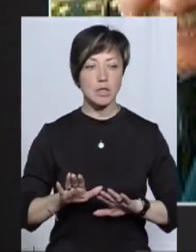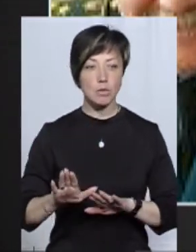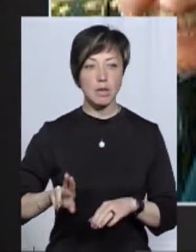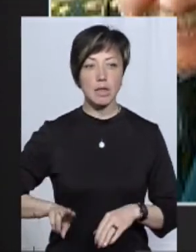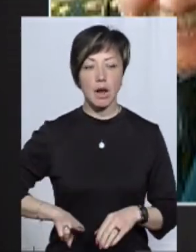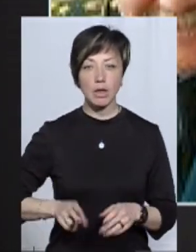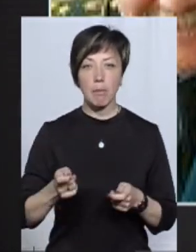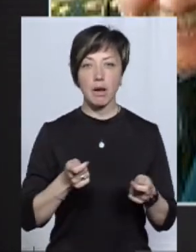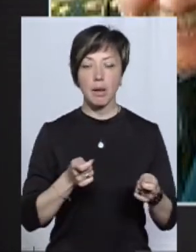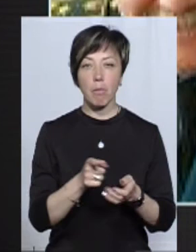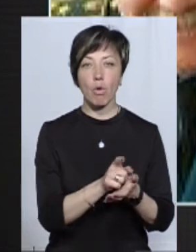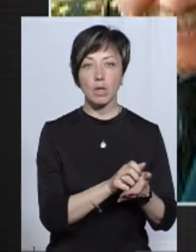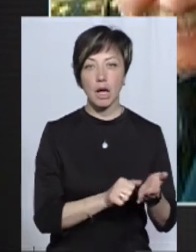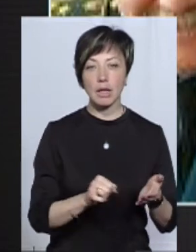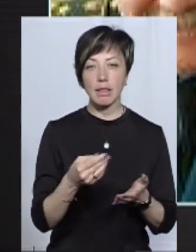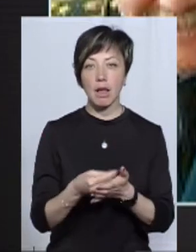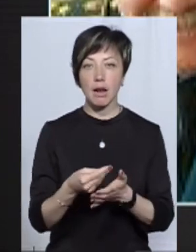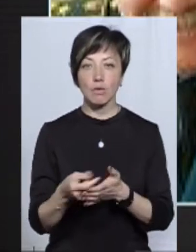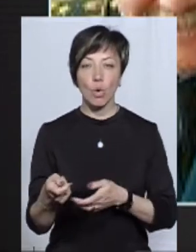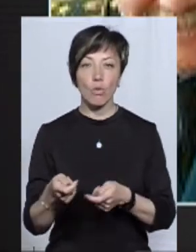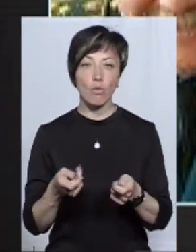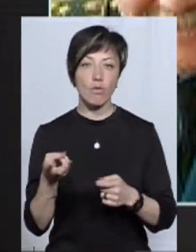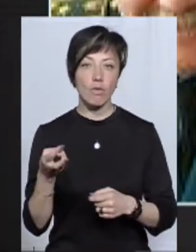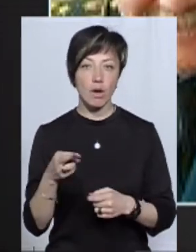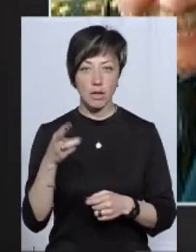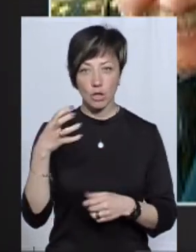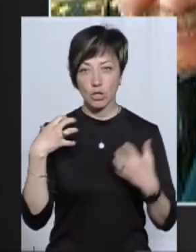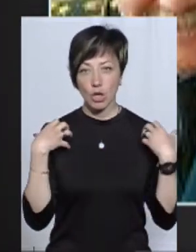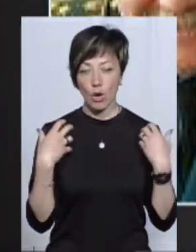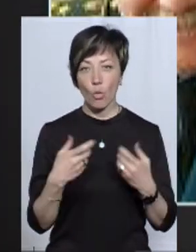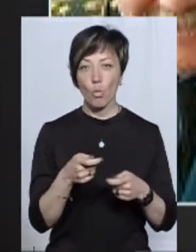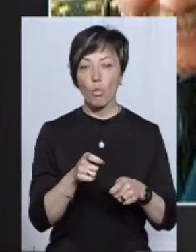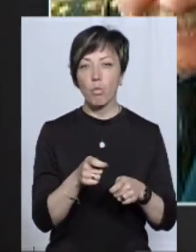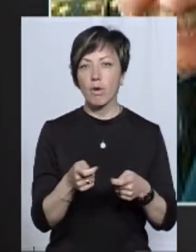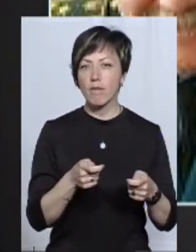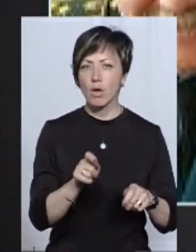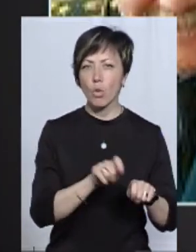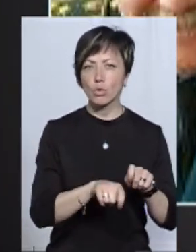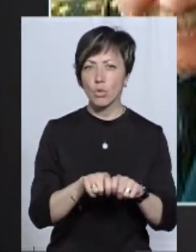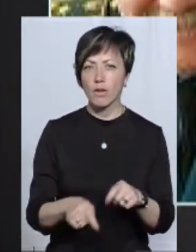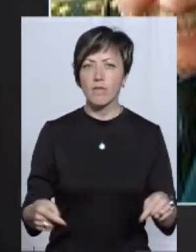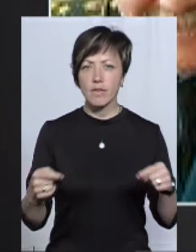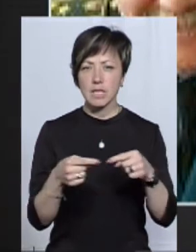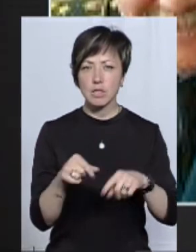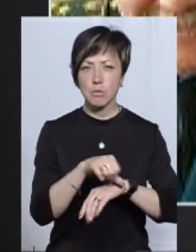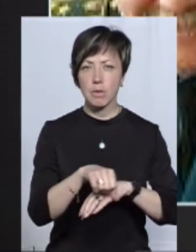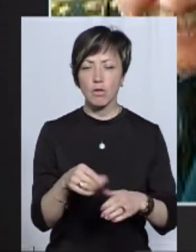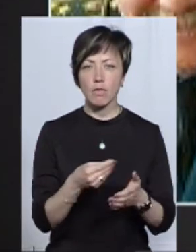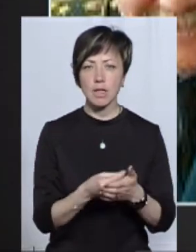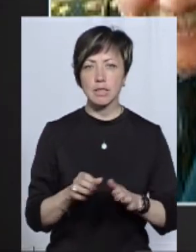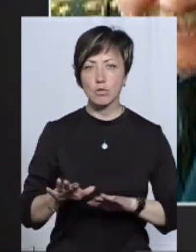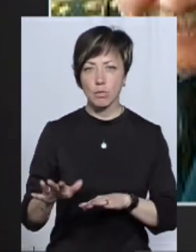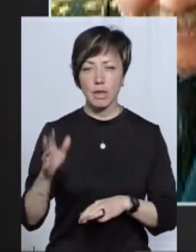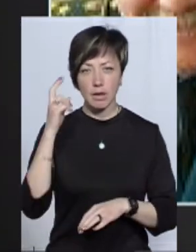директора Департаменту податків та тарифного регулювання, начальника управління контролю визначення митної вартості, заступника начальника